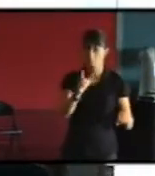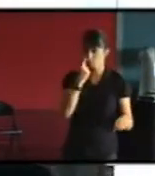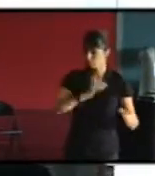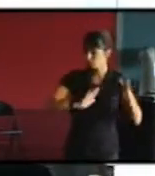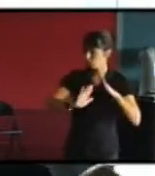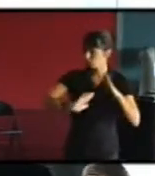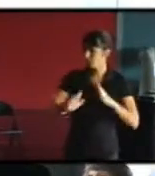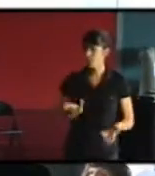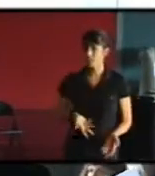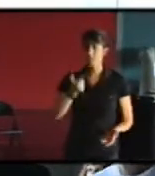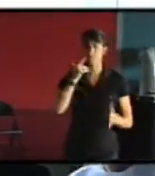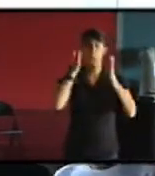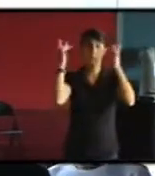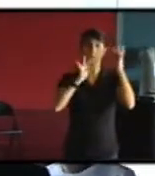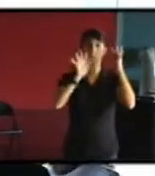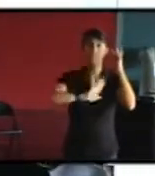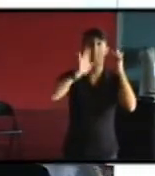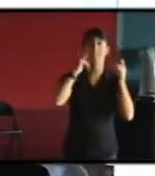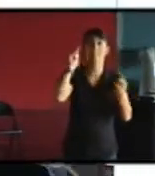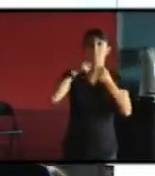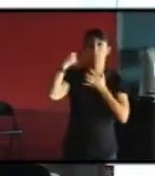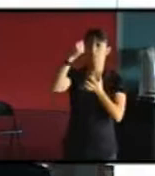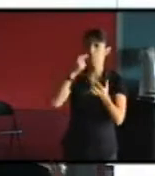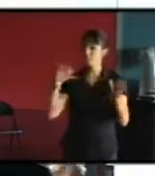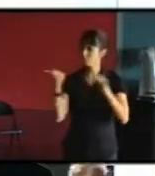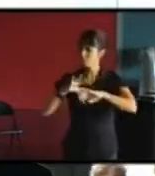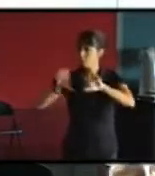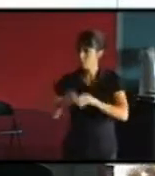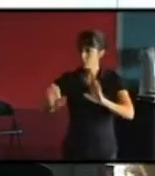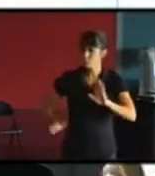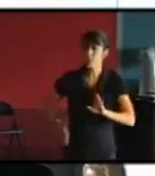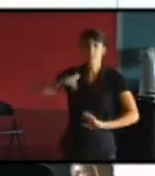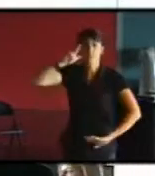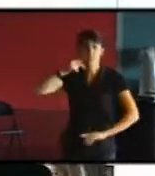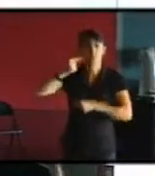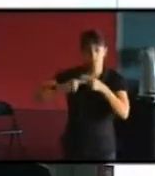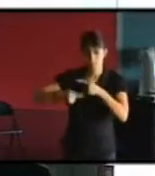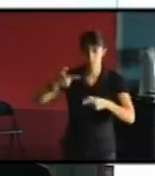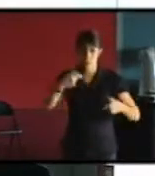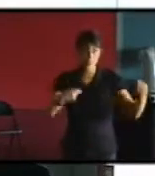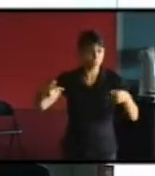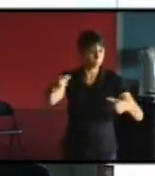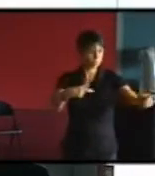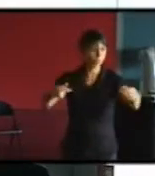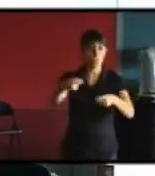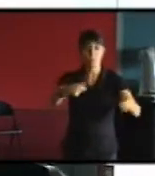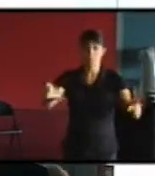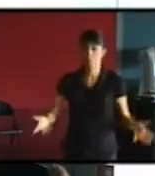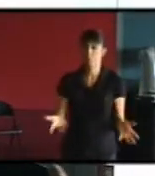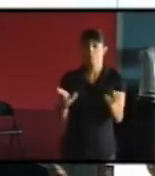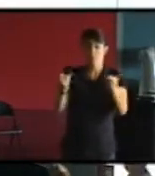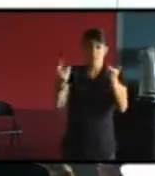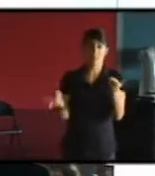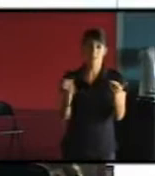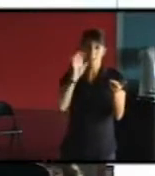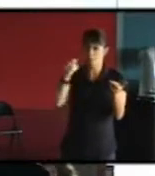c'est aussi le patrimoine qu'on a acheté c'est aussi voilà c'est aussi tout ça sur les logements sociaux c'est pour ça j'ai donné l'exemple